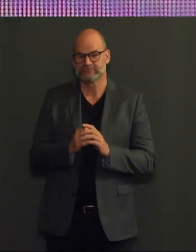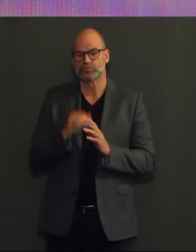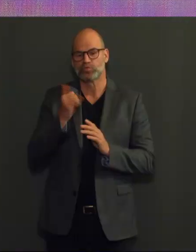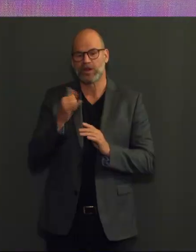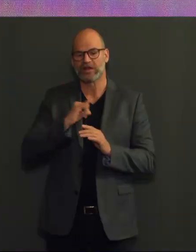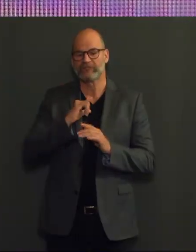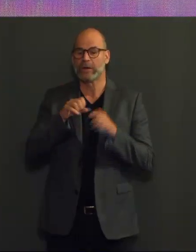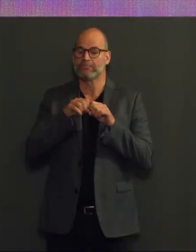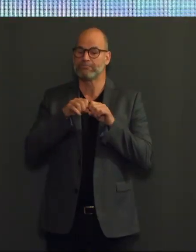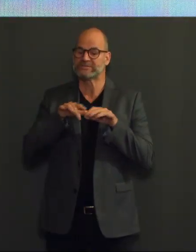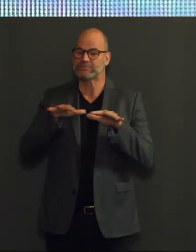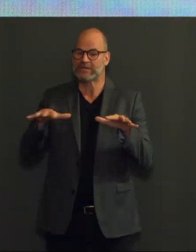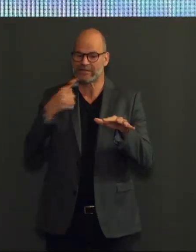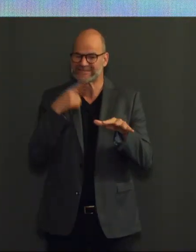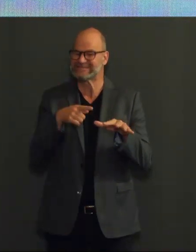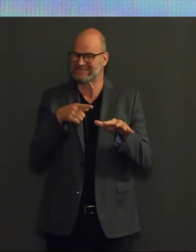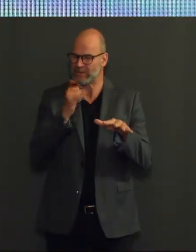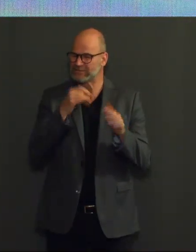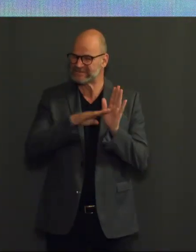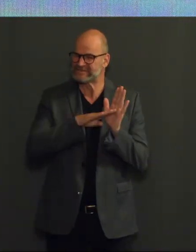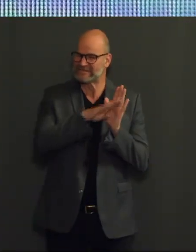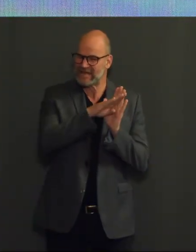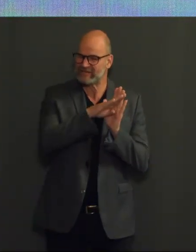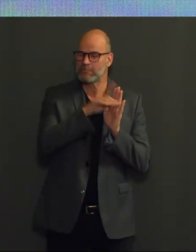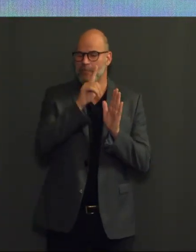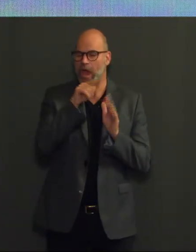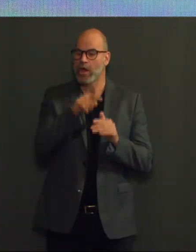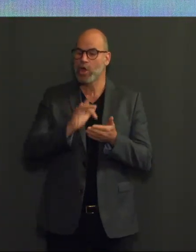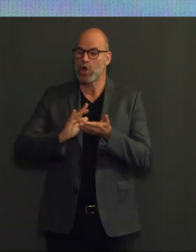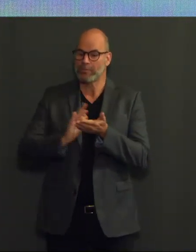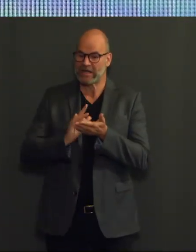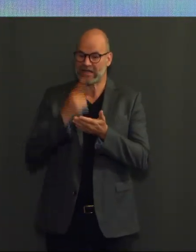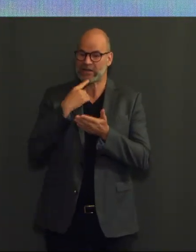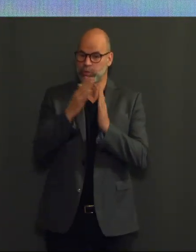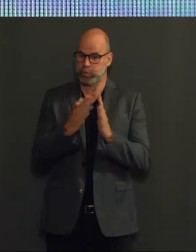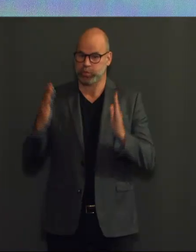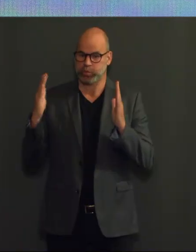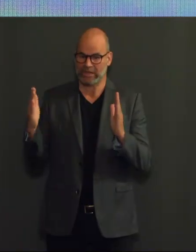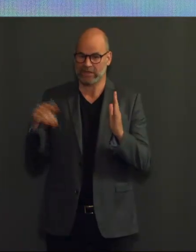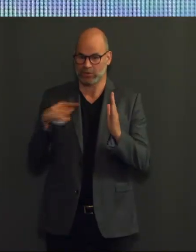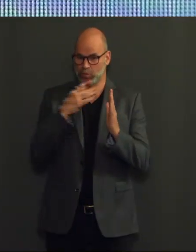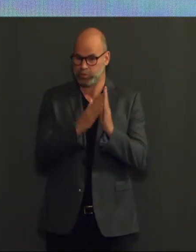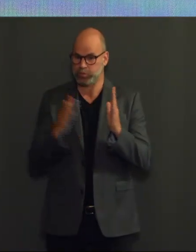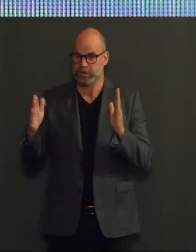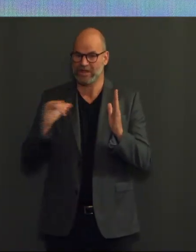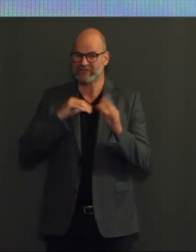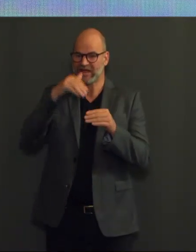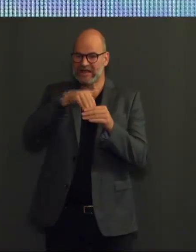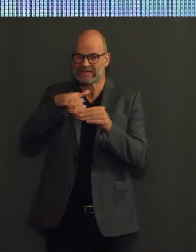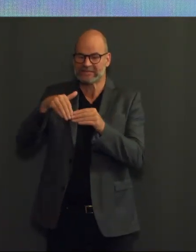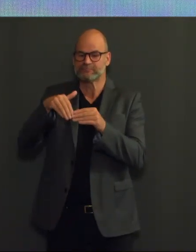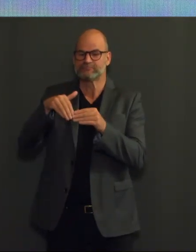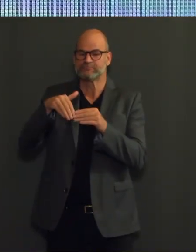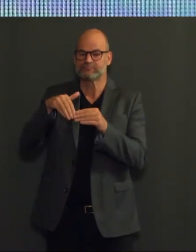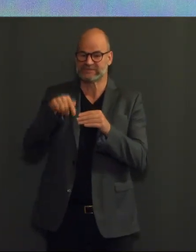weekgemiddelde. En we vergelijken nu een volledige week met een week waarin hemelvaart valt. Dat is een week waarin er ook minder getest werd. En dat